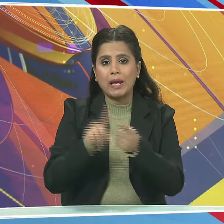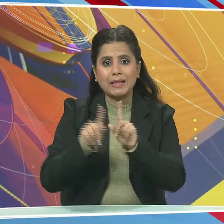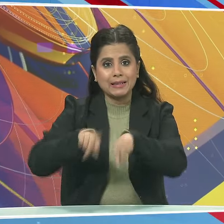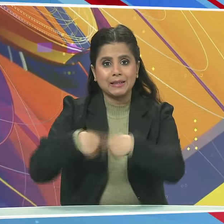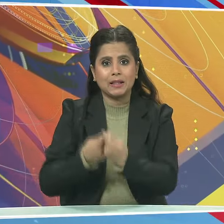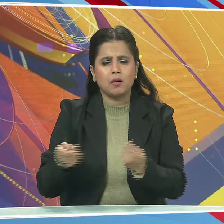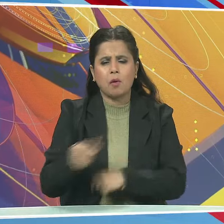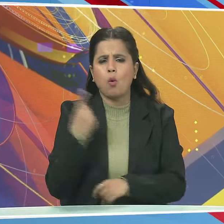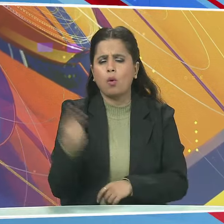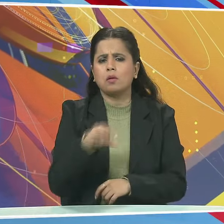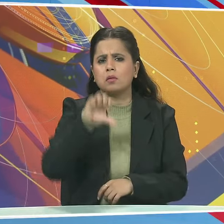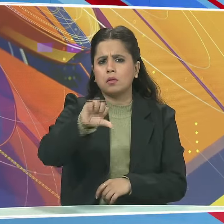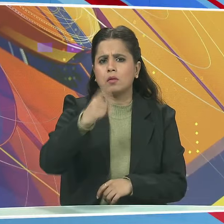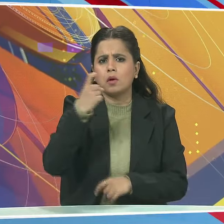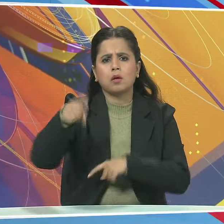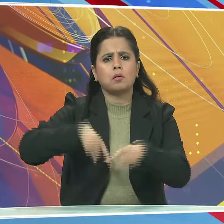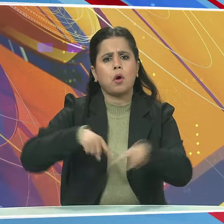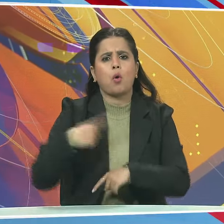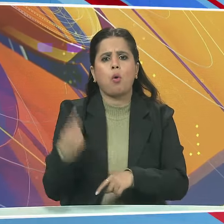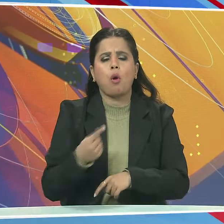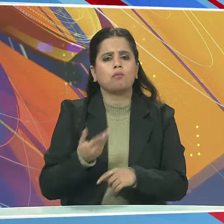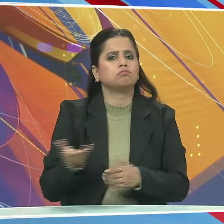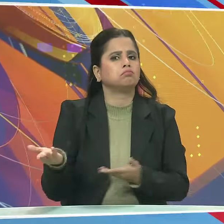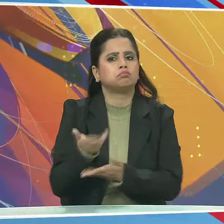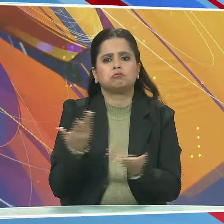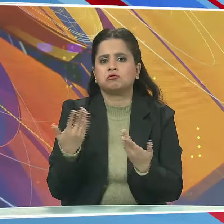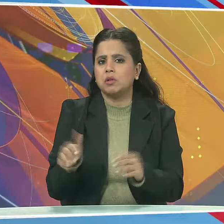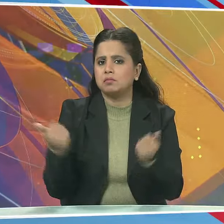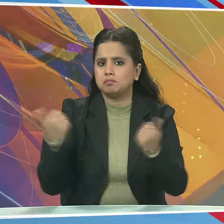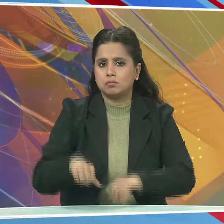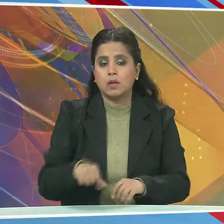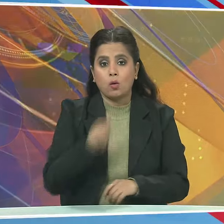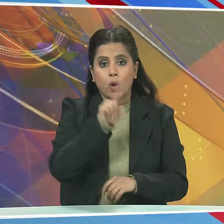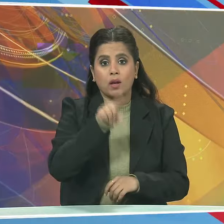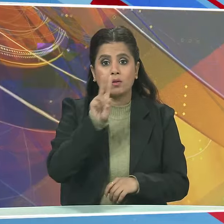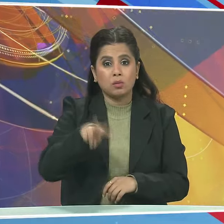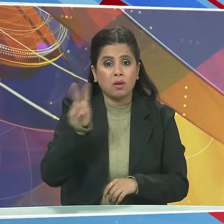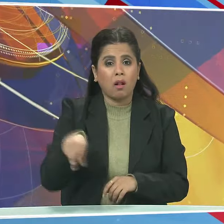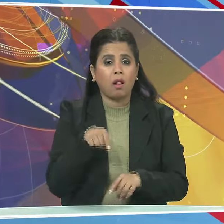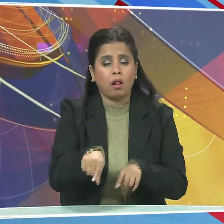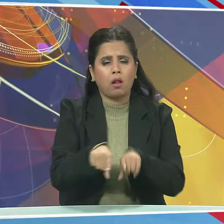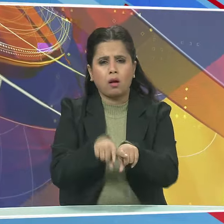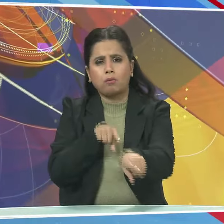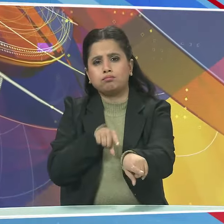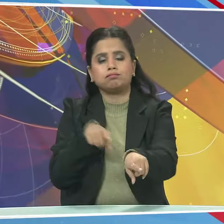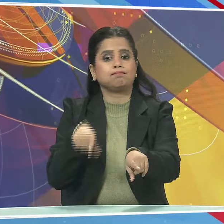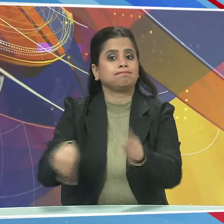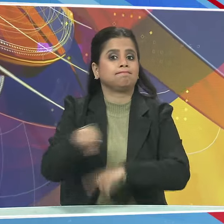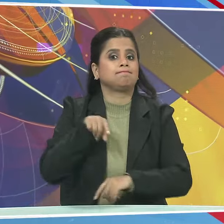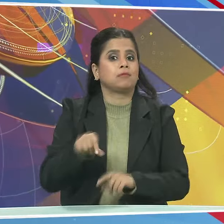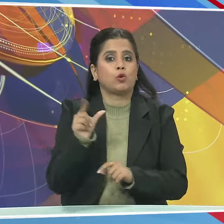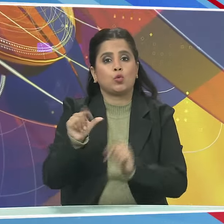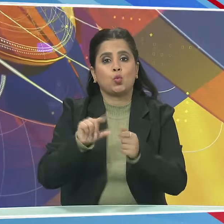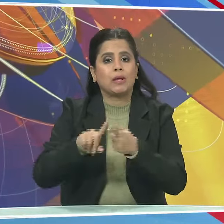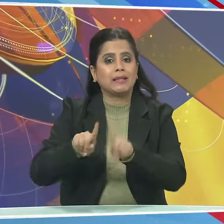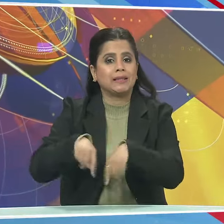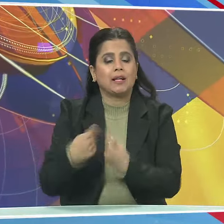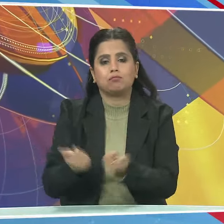टीम सिर्फ 97 रन ही बना पाई और 122 रन के बड़े अंतर से मैच हार गई